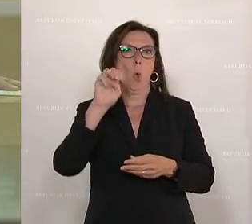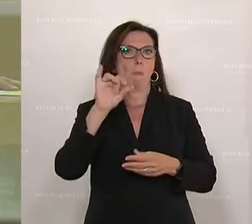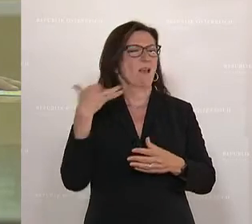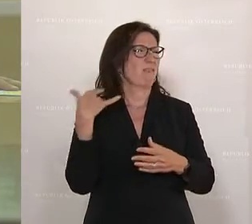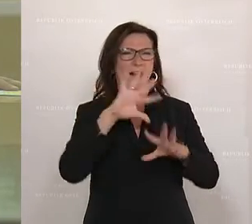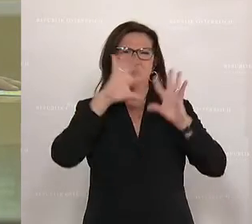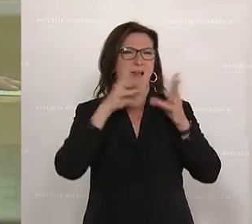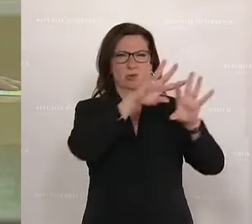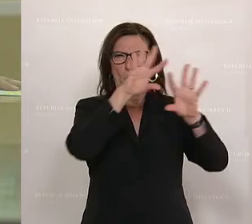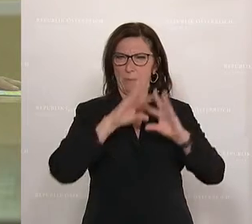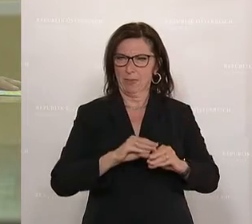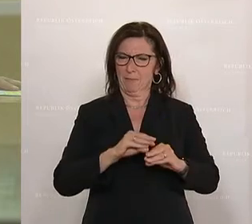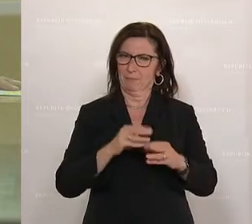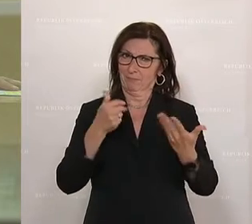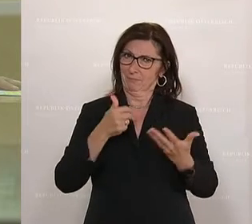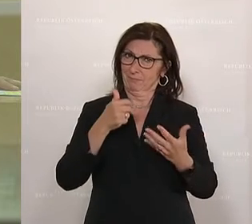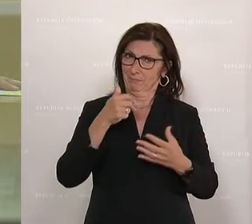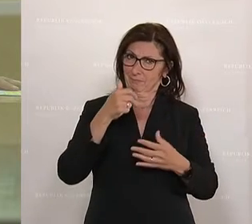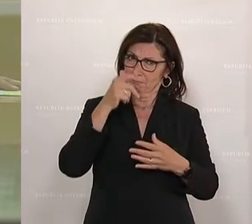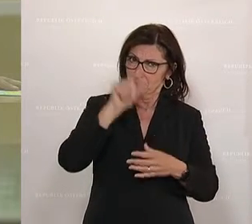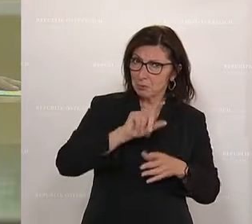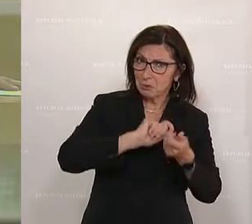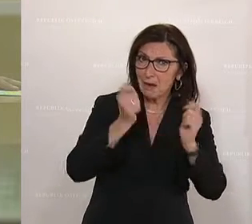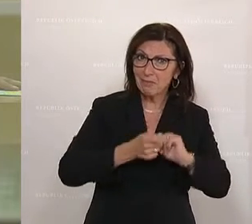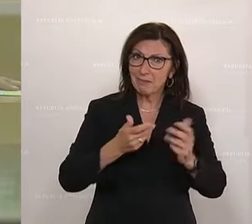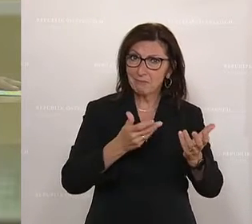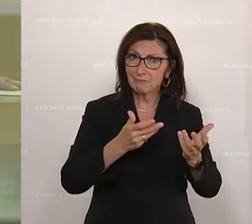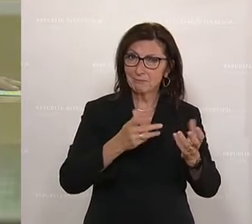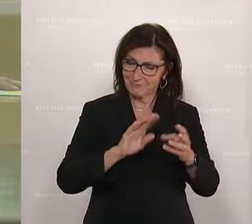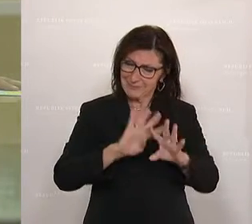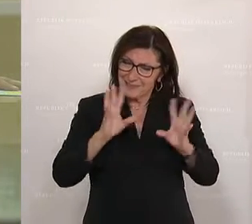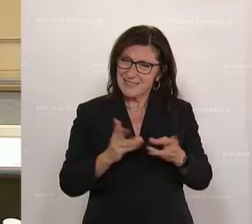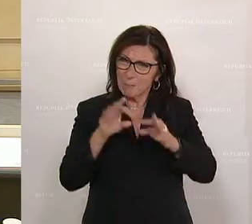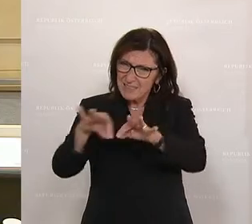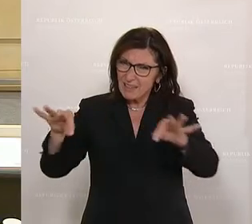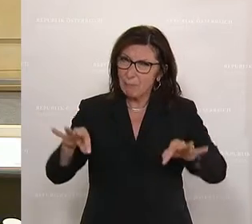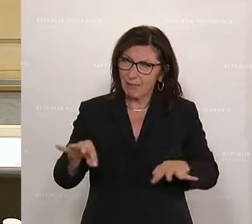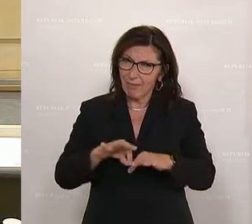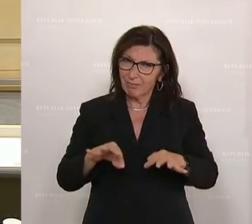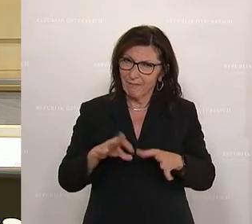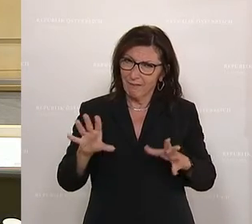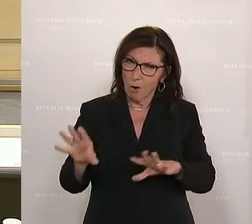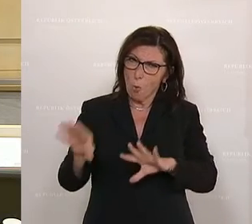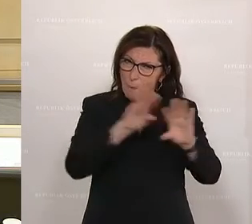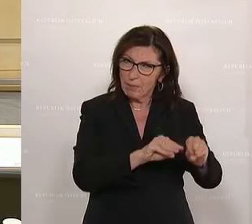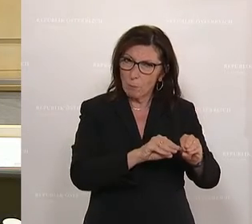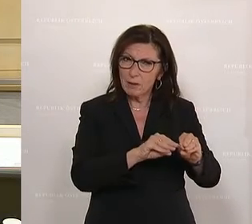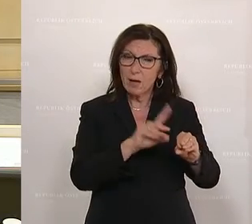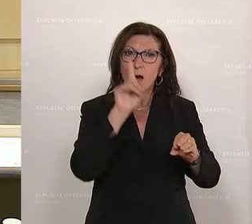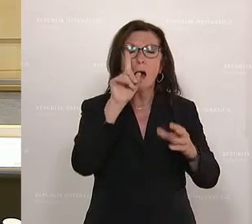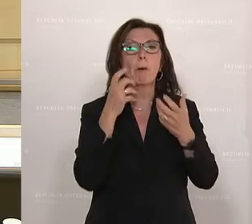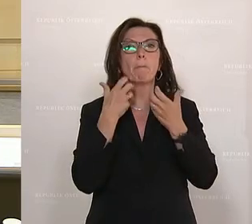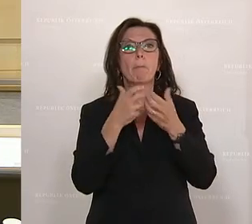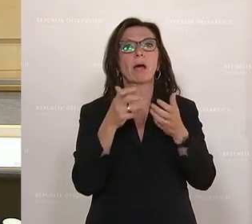Wie viele Änderungen eine Person ist geändert? Ja, vom gesamten Kabinett haben Sie übernommen, aber der Bericht,